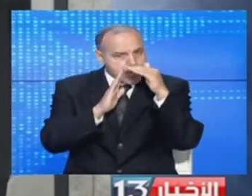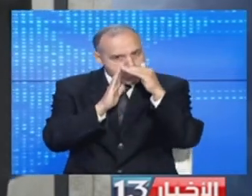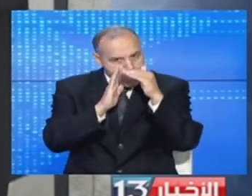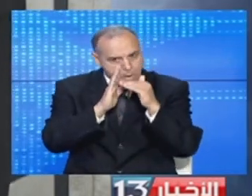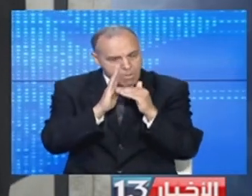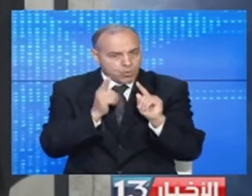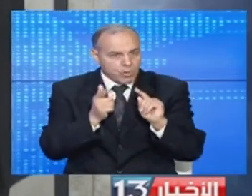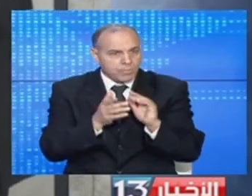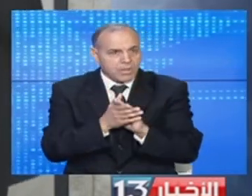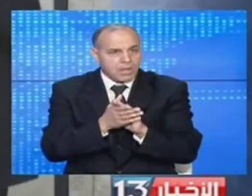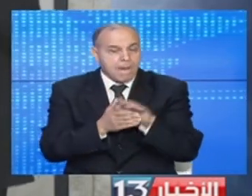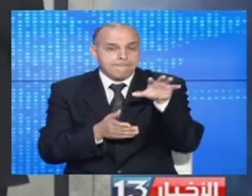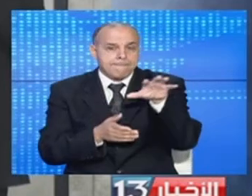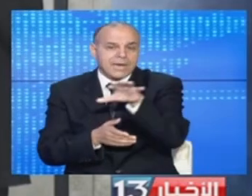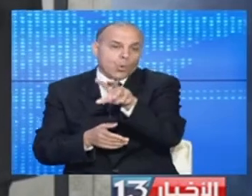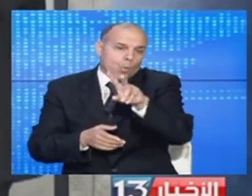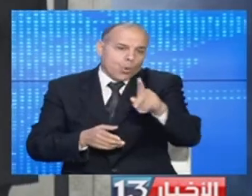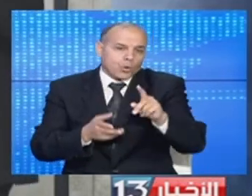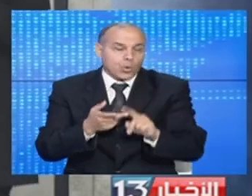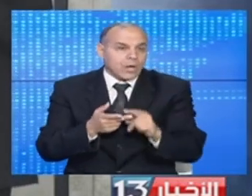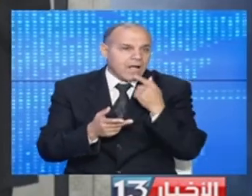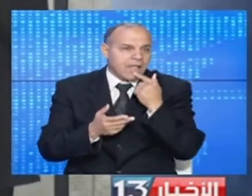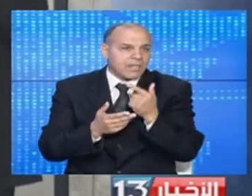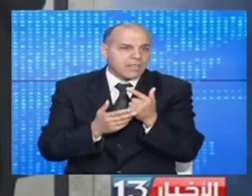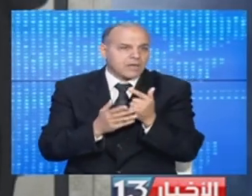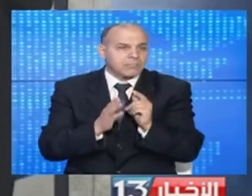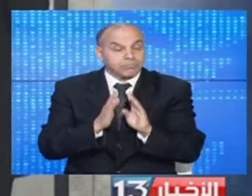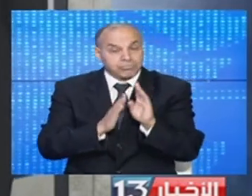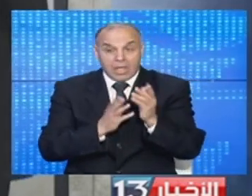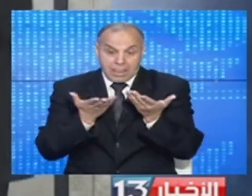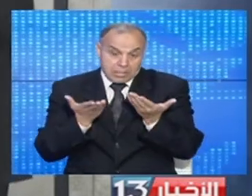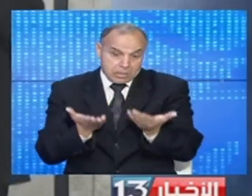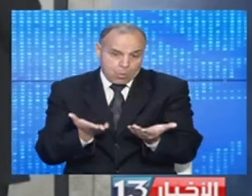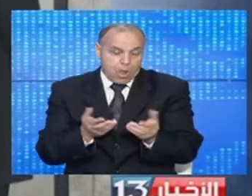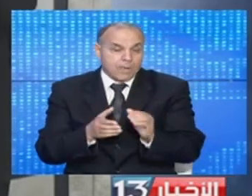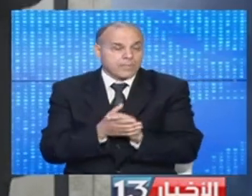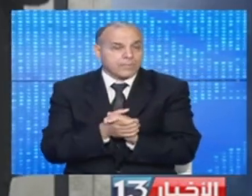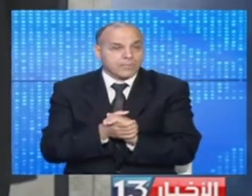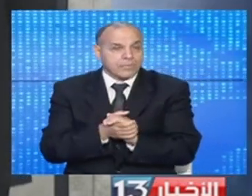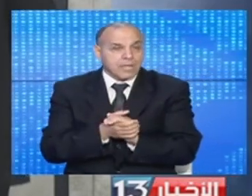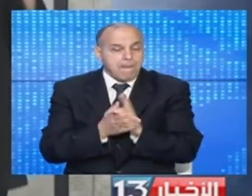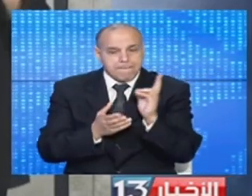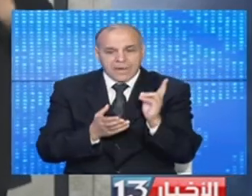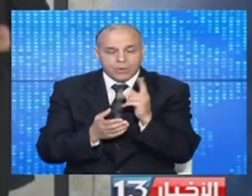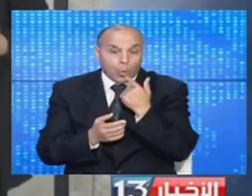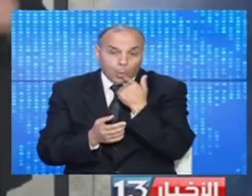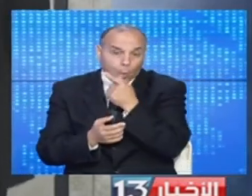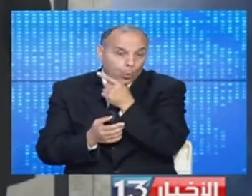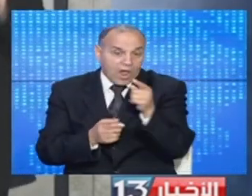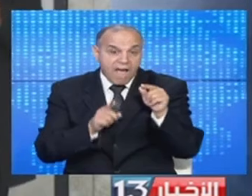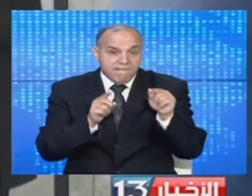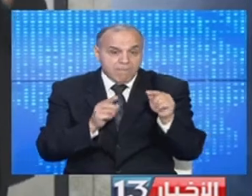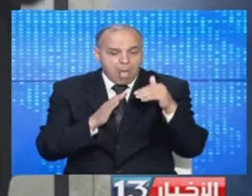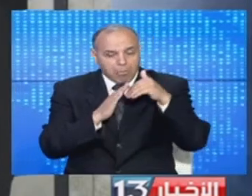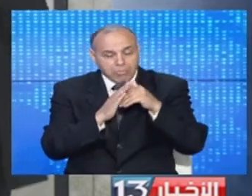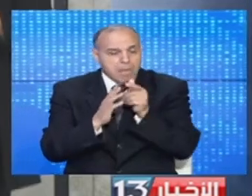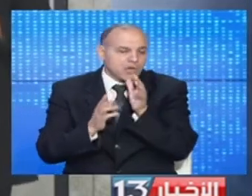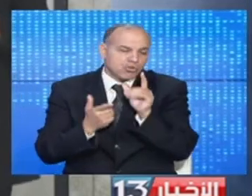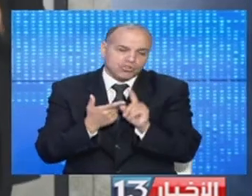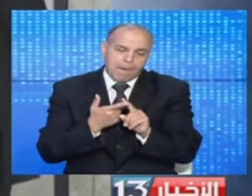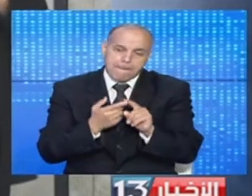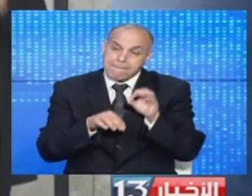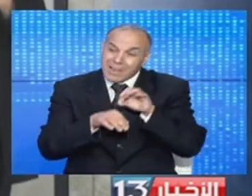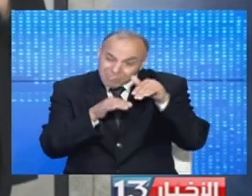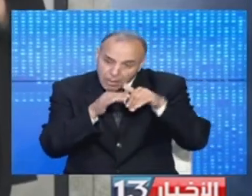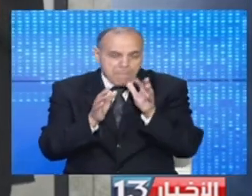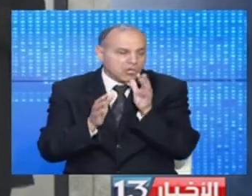شوية وفي مناطق اخرى اللي هي قاعدة ستابل اذا حاليا ما نجمش نقوله اللي فما تراجع للوضع